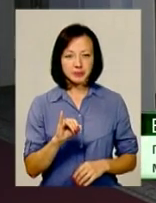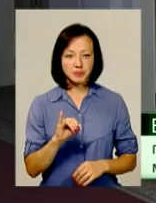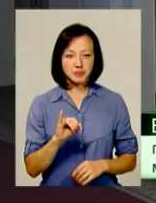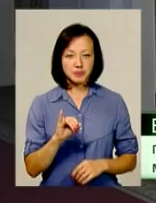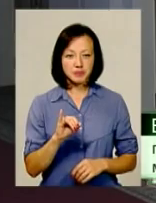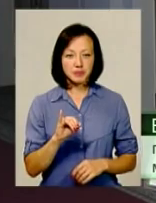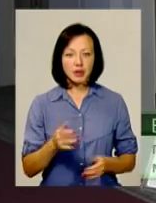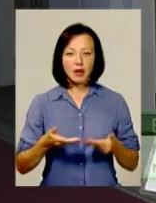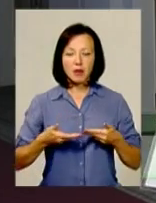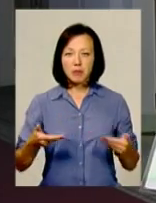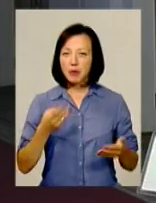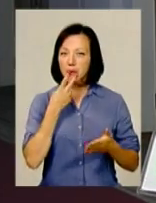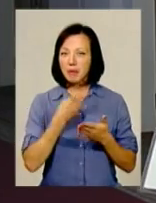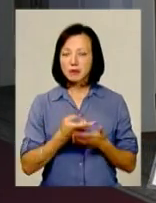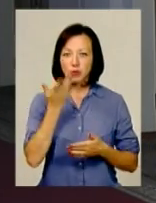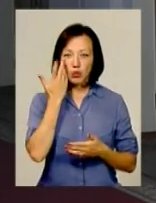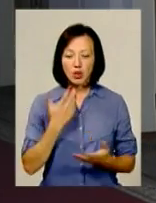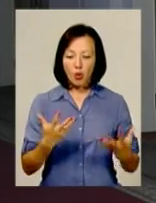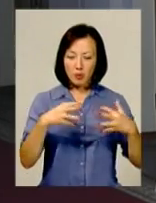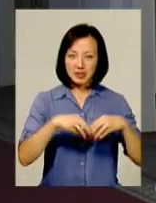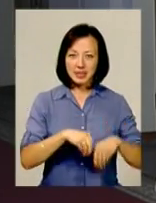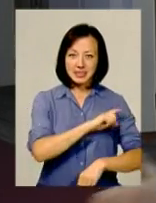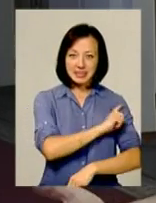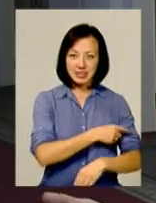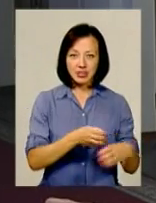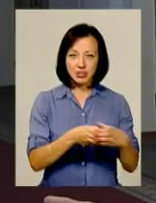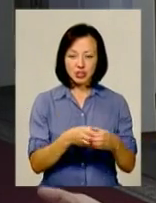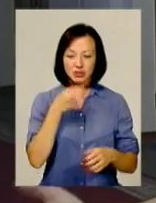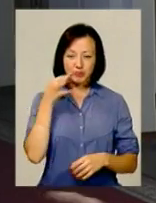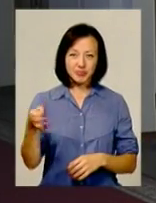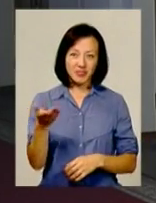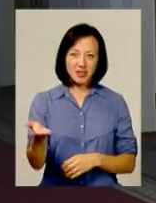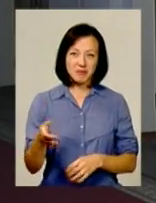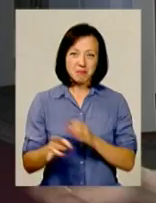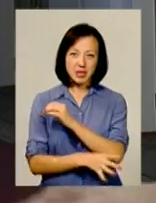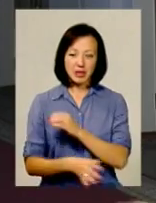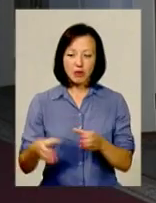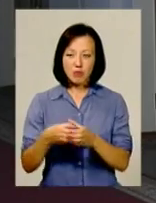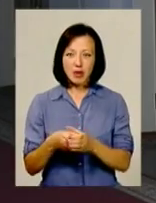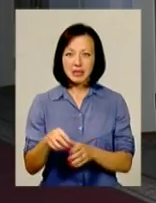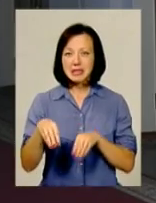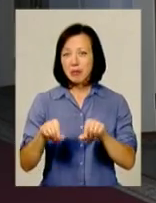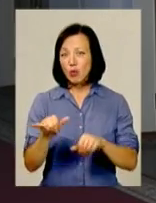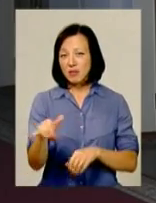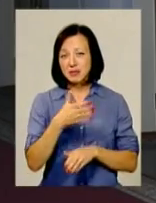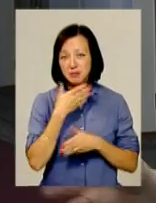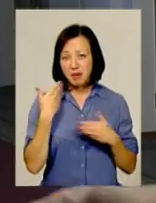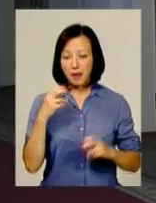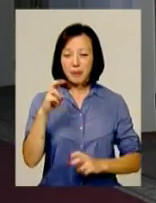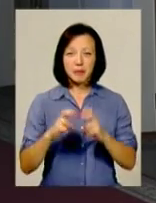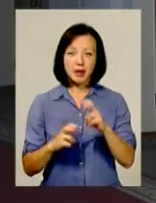Ми спостерігаємо, коли об'єдналися сильніші, і вони кажуть, ну ви бідна громада, землі у вас немає, підприємства у вас на території немає,